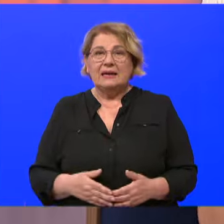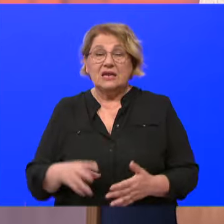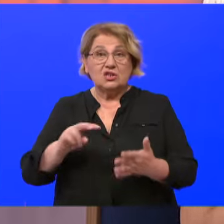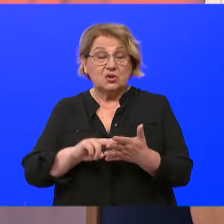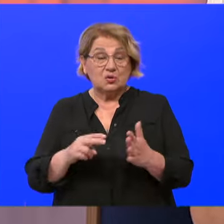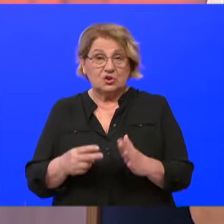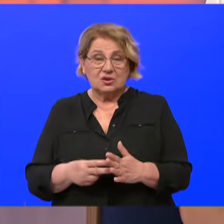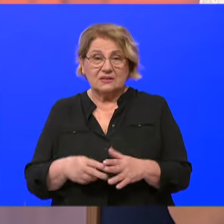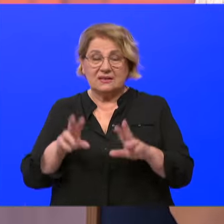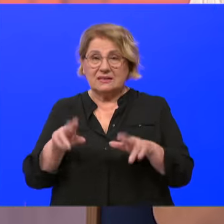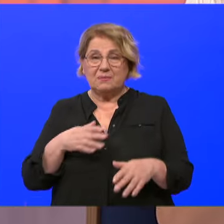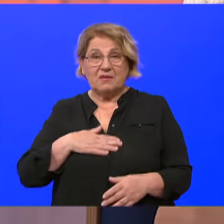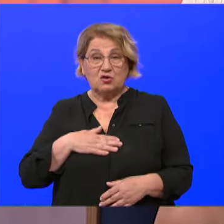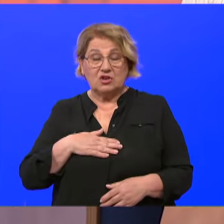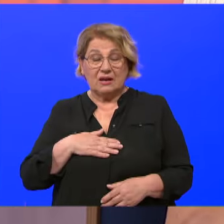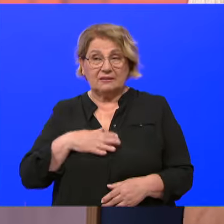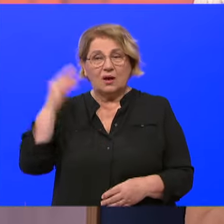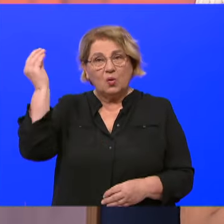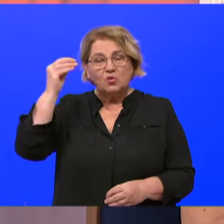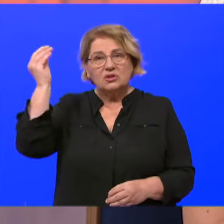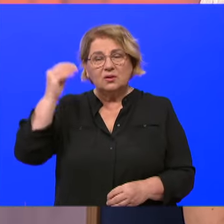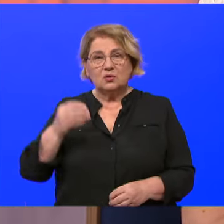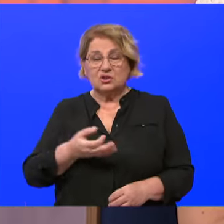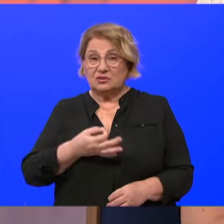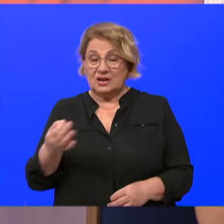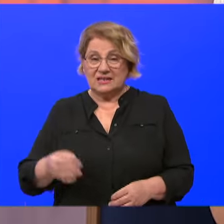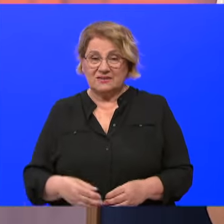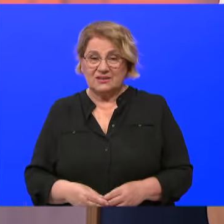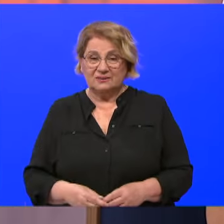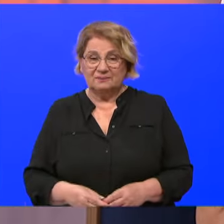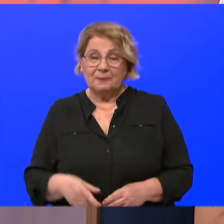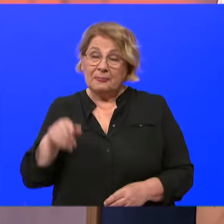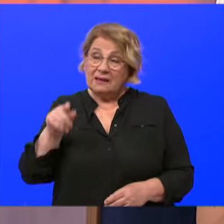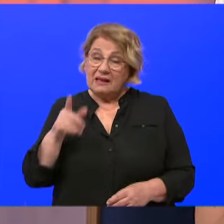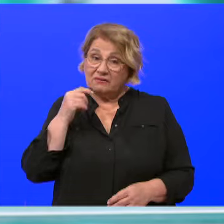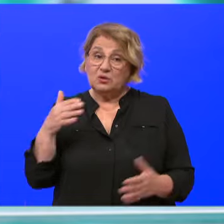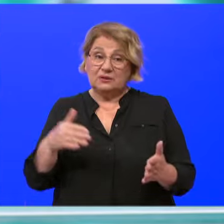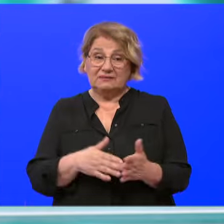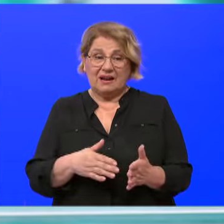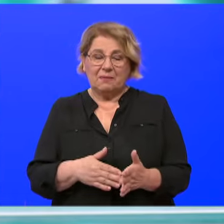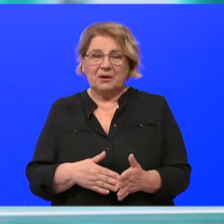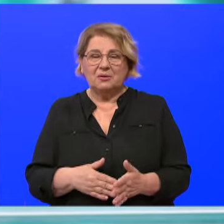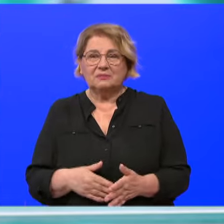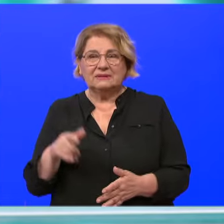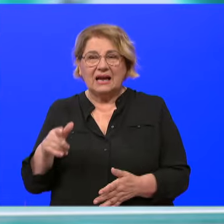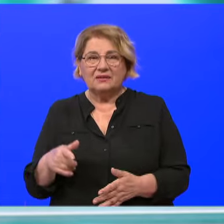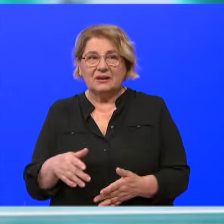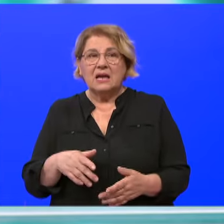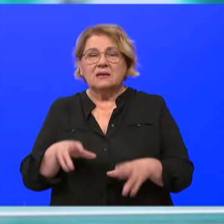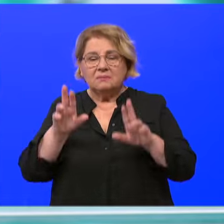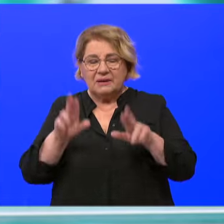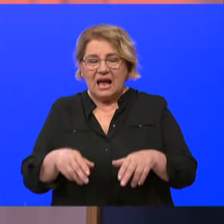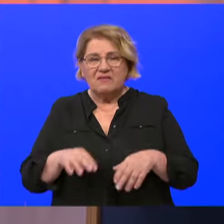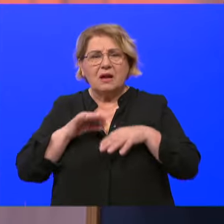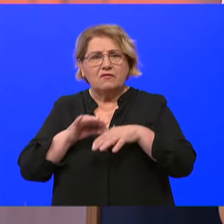stručnosti. I zapravo želite i dalje učiti. To je sjajno. Evo, zapravo takvi nam ljudi trebaju. Takvi, takvi istinski lideri